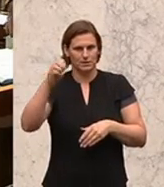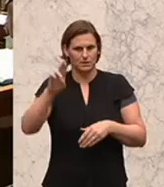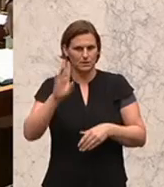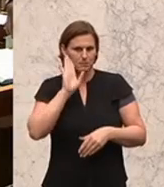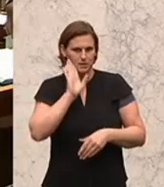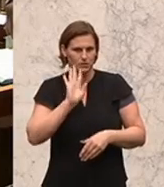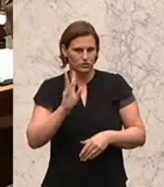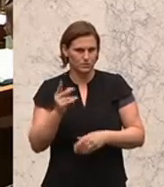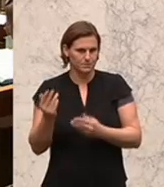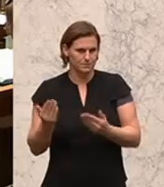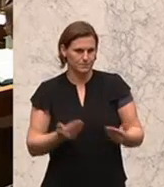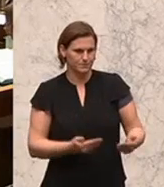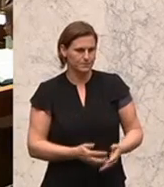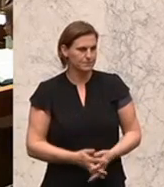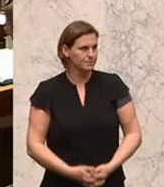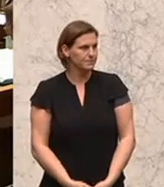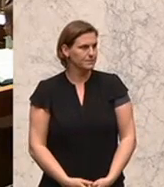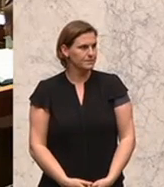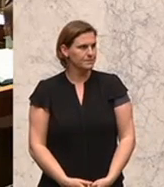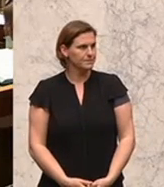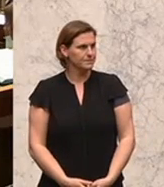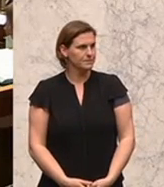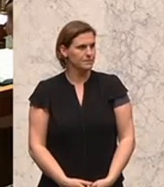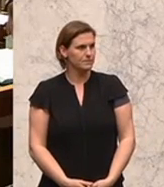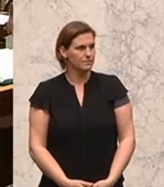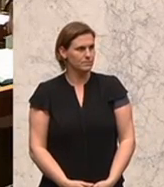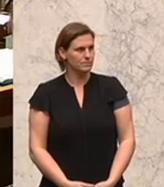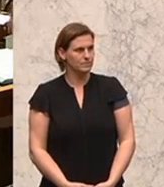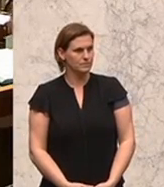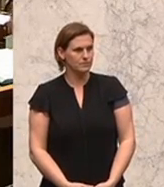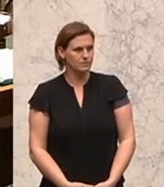Allerdings gäbe es begrüßenswerte Verbesserungen für Patienten im Bereich der Schmerztherapie.